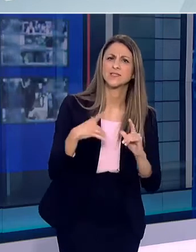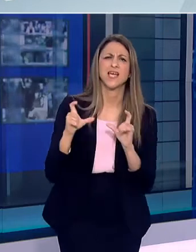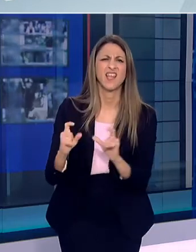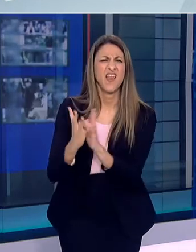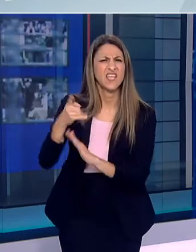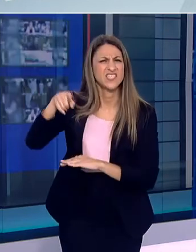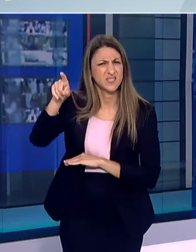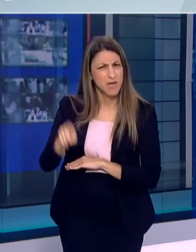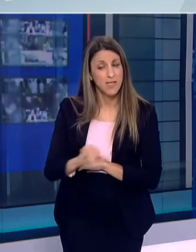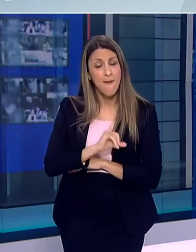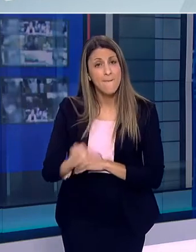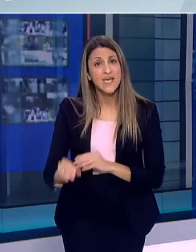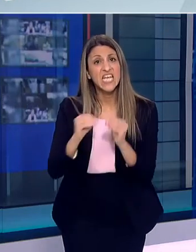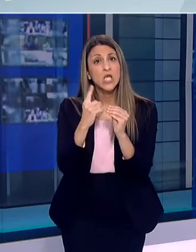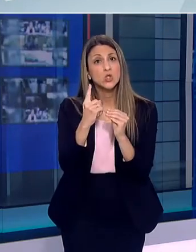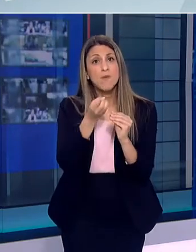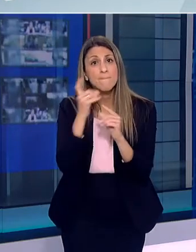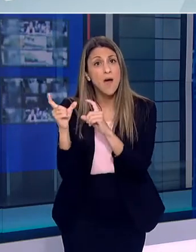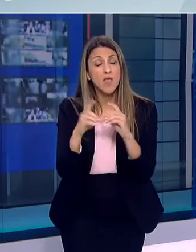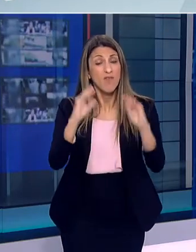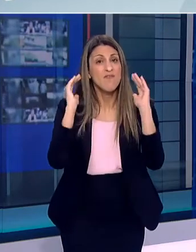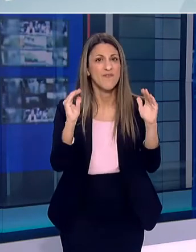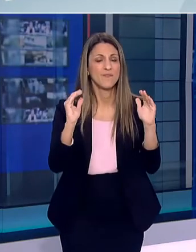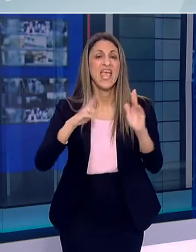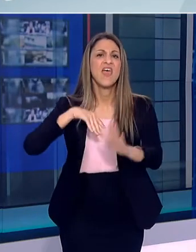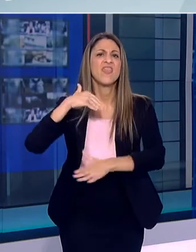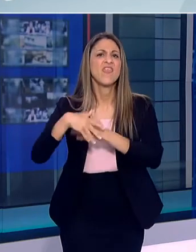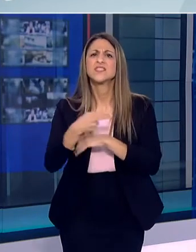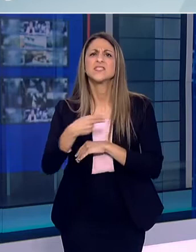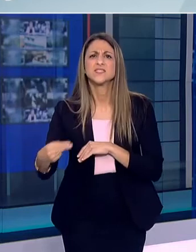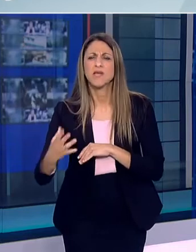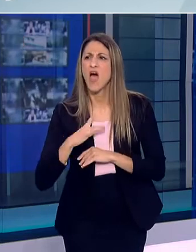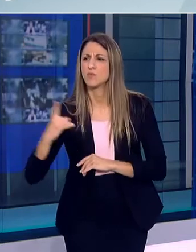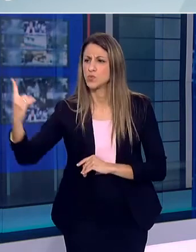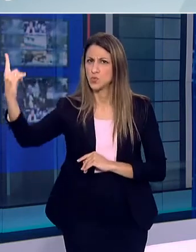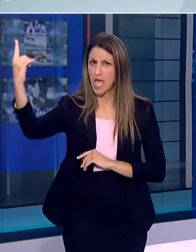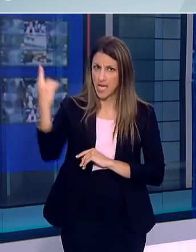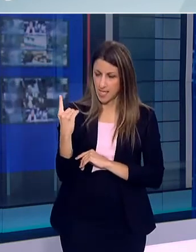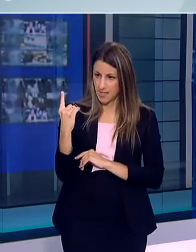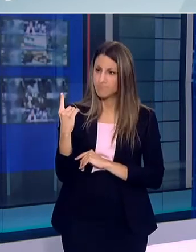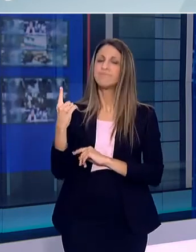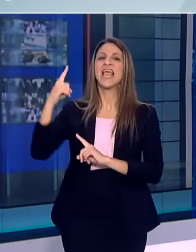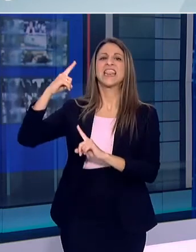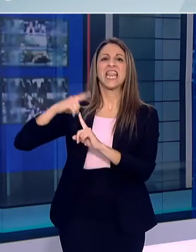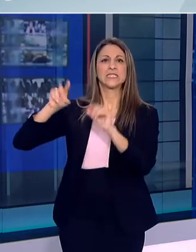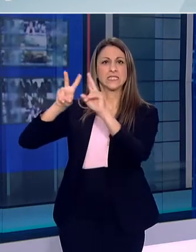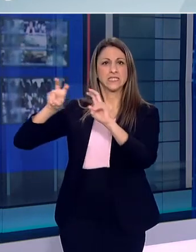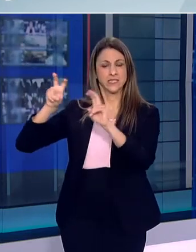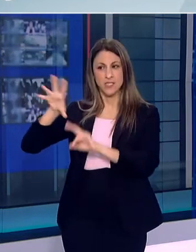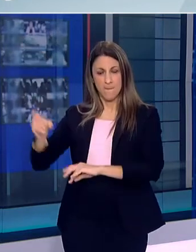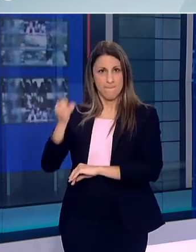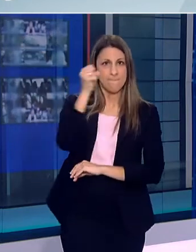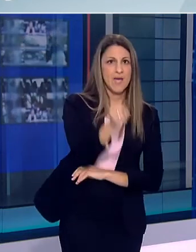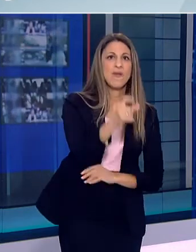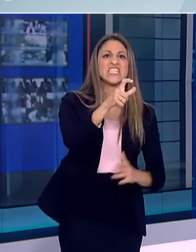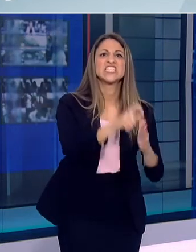συνεχίζεται μέχρι και τις 21 Μαΐου Η εν λόγω διαδικασία μας επιτρέπει να έχουμε πλήρη έλεγχο των εισερχόμενων πτήσεων και αυτό που